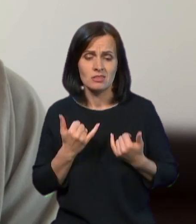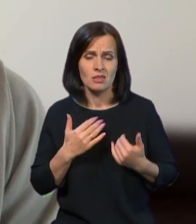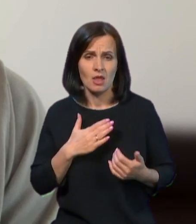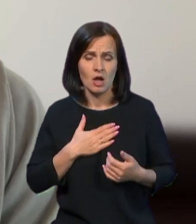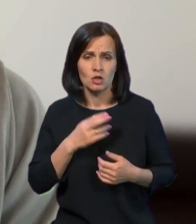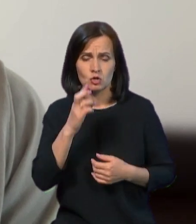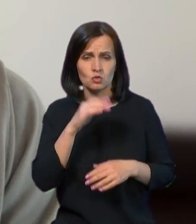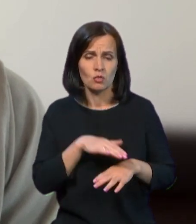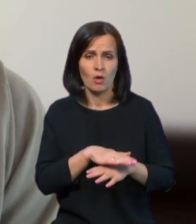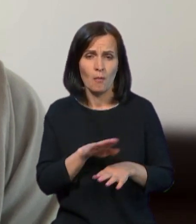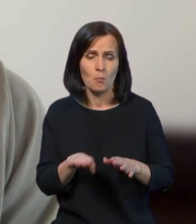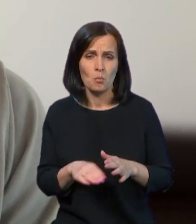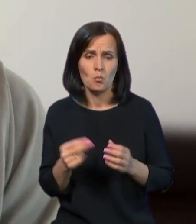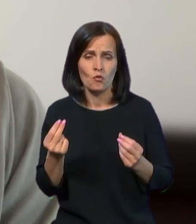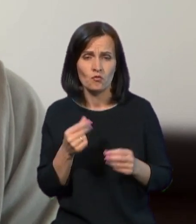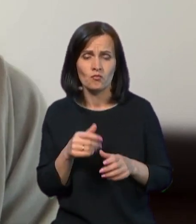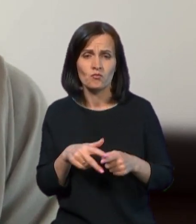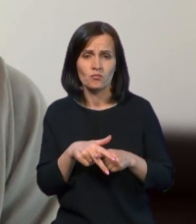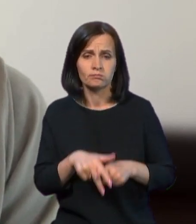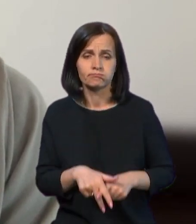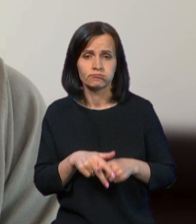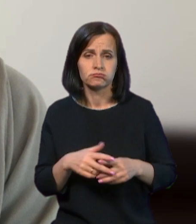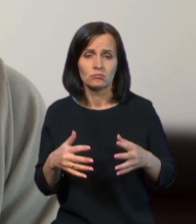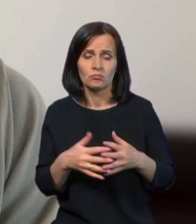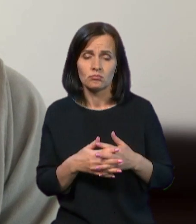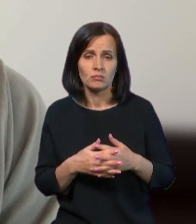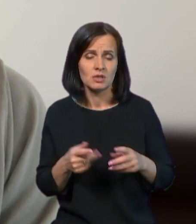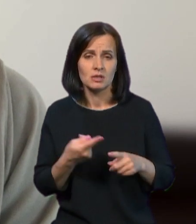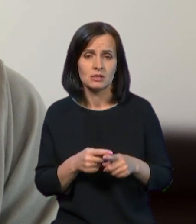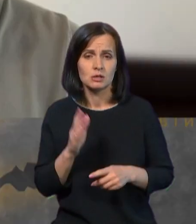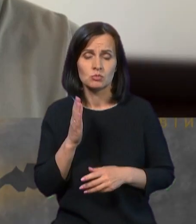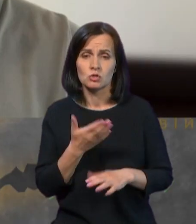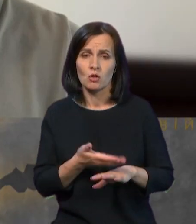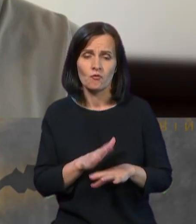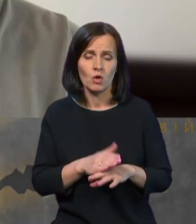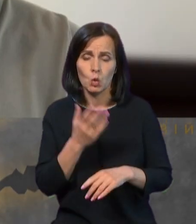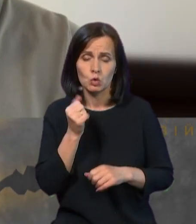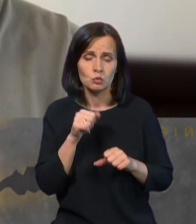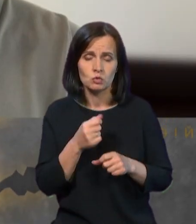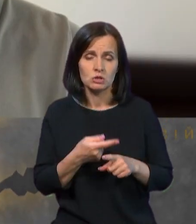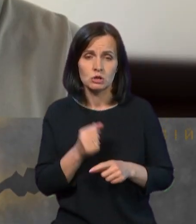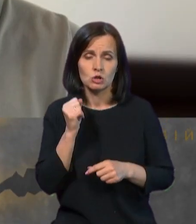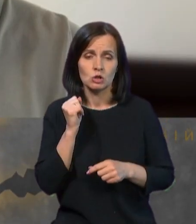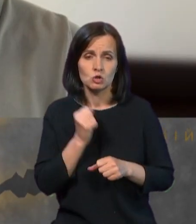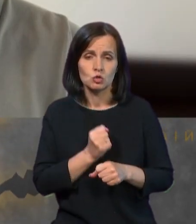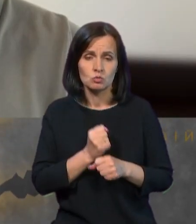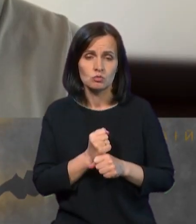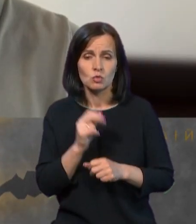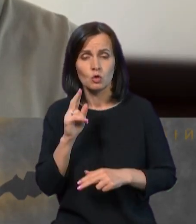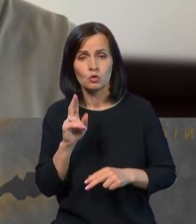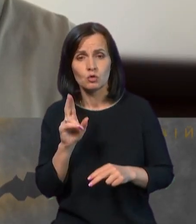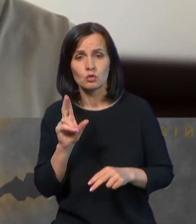то для нас це буде досить важко, і коли ми це зможемо зробити, я не знаю. Але сподіваюсь, що ми це все відновимо.